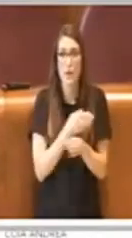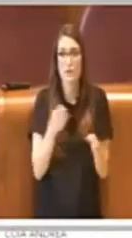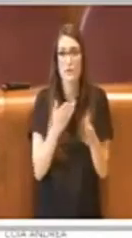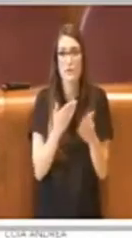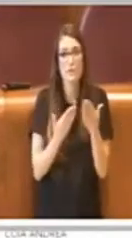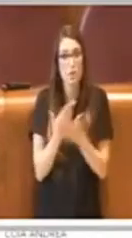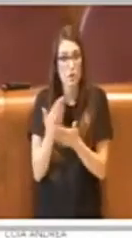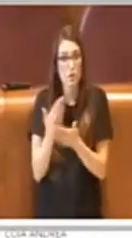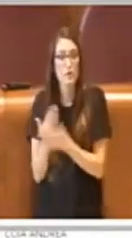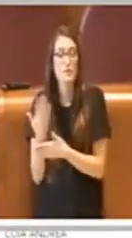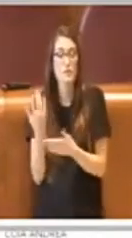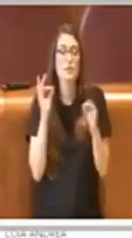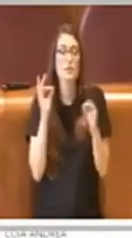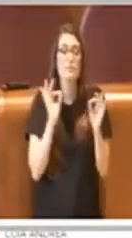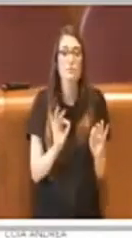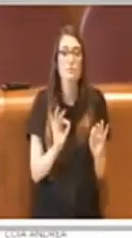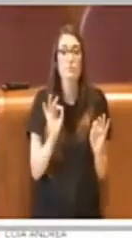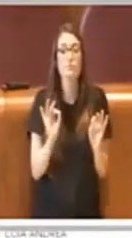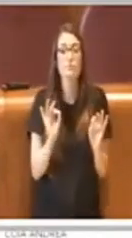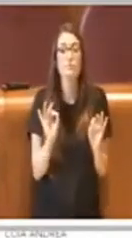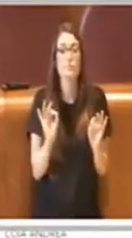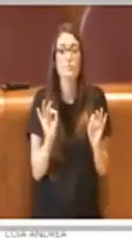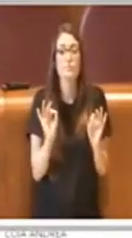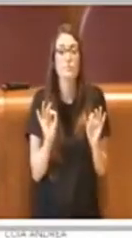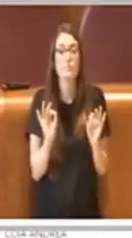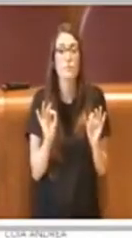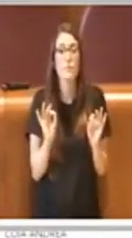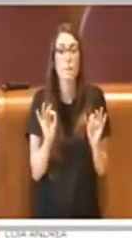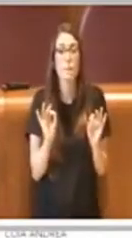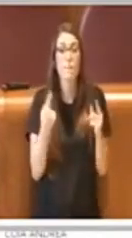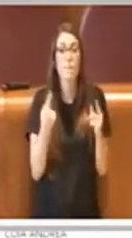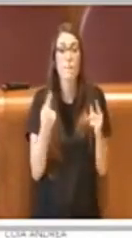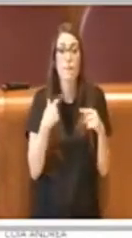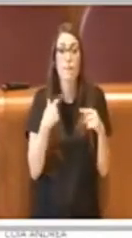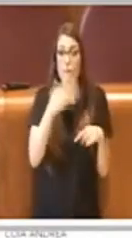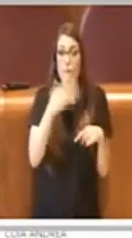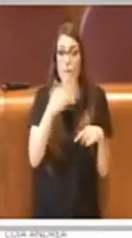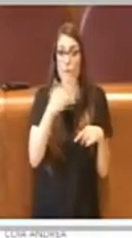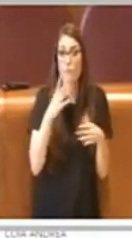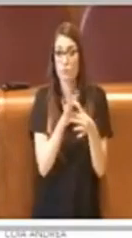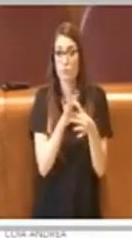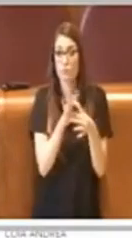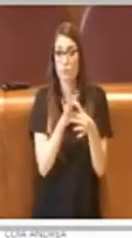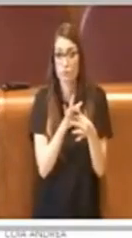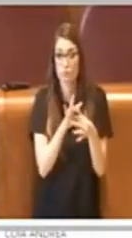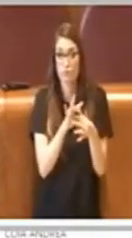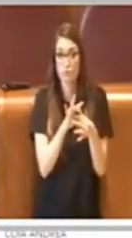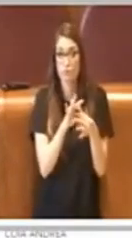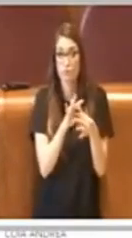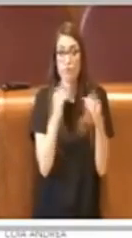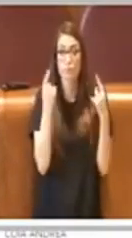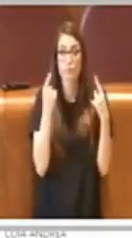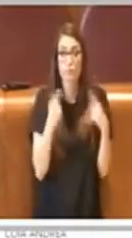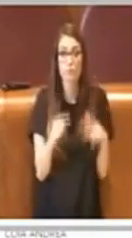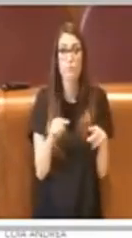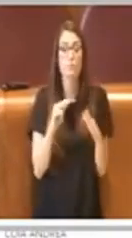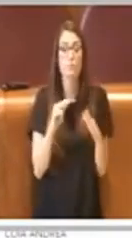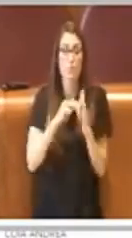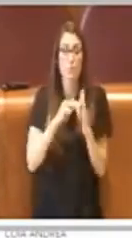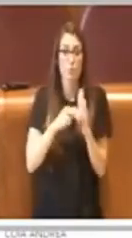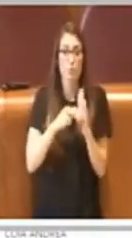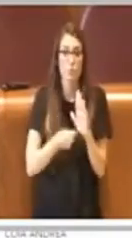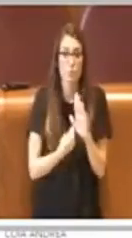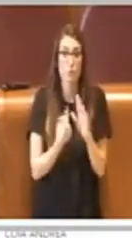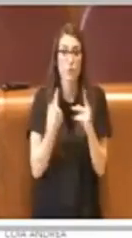sui miliziari e quindi per unirci anche noi a questa mozione, a